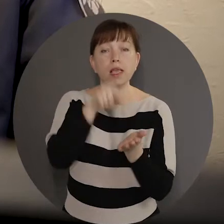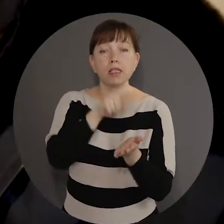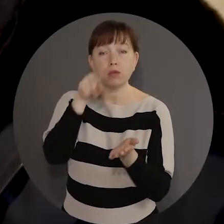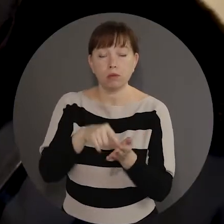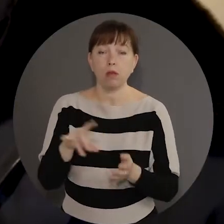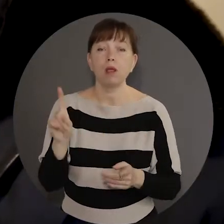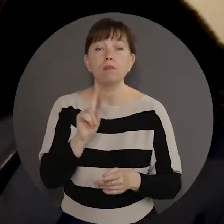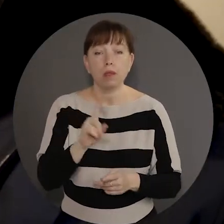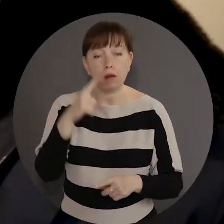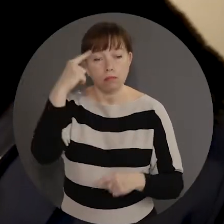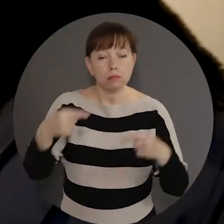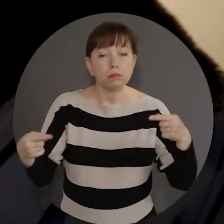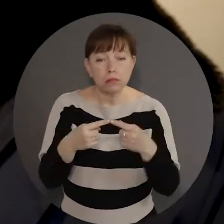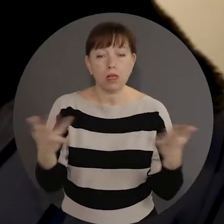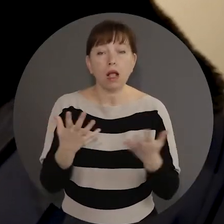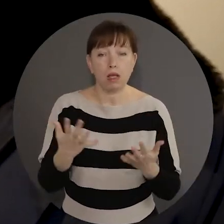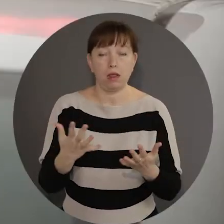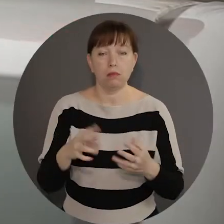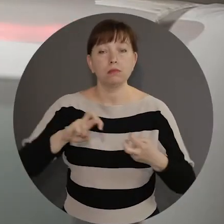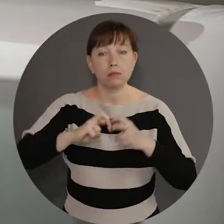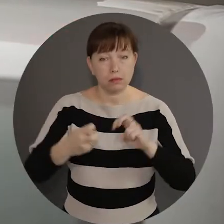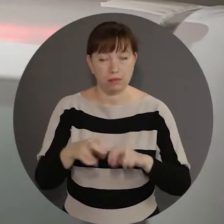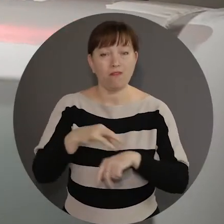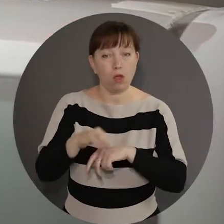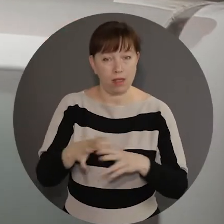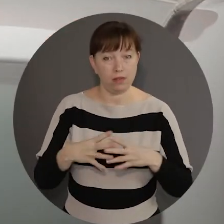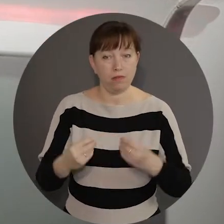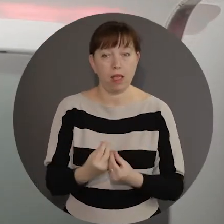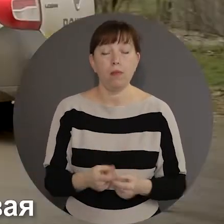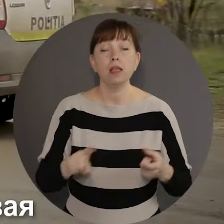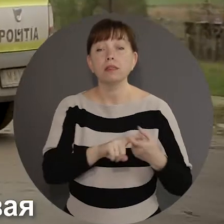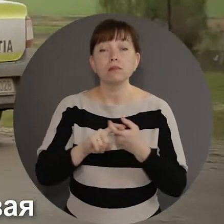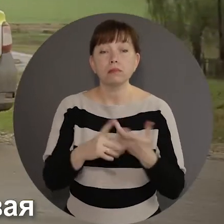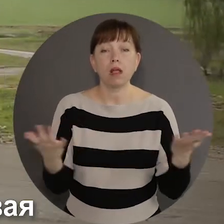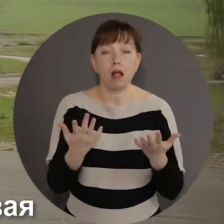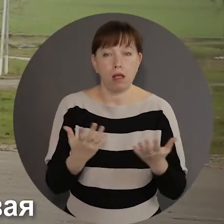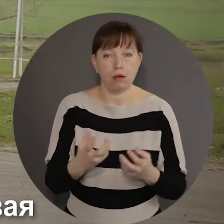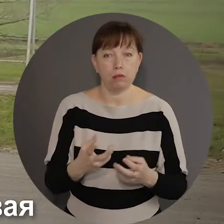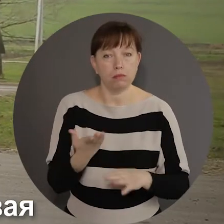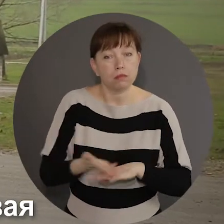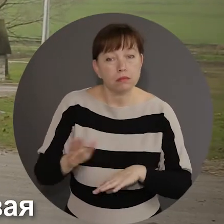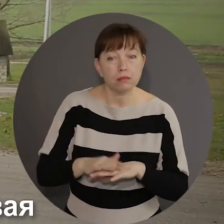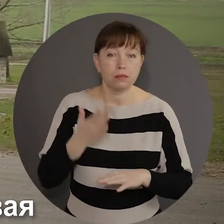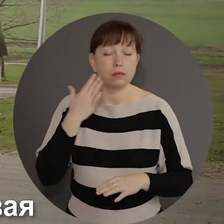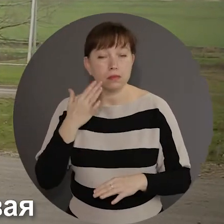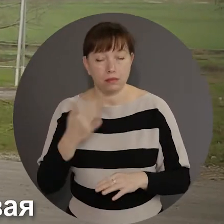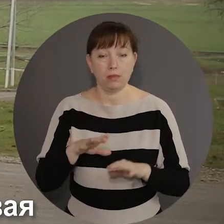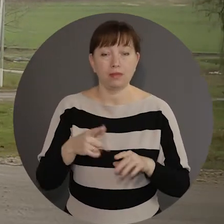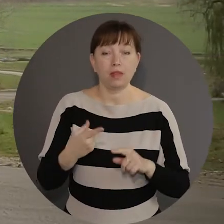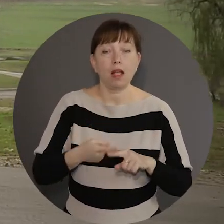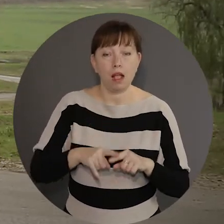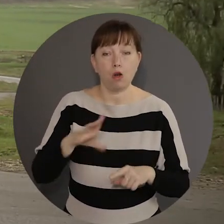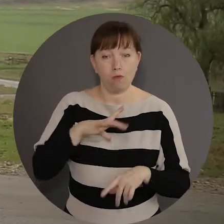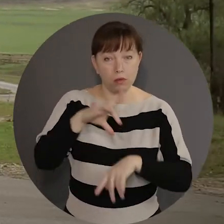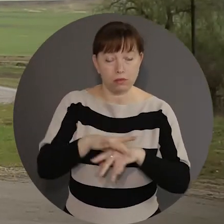chestionar pentru evoluarea risculor a violenței în familie. În independență de nivelul de risc